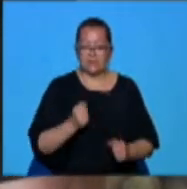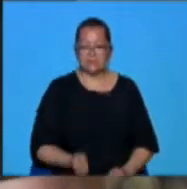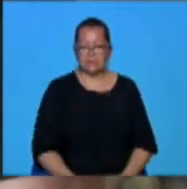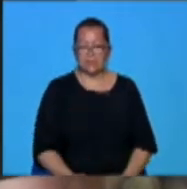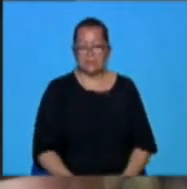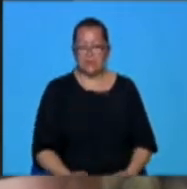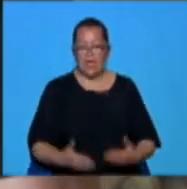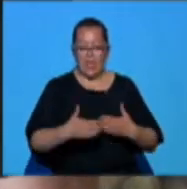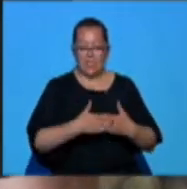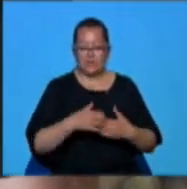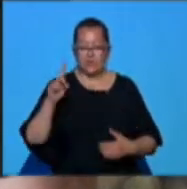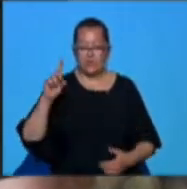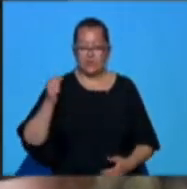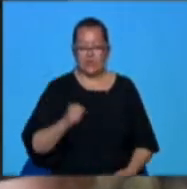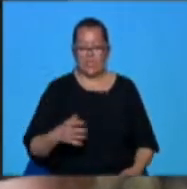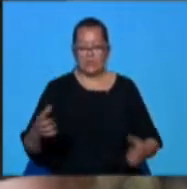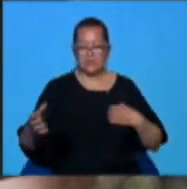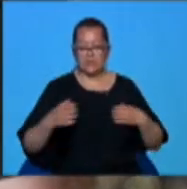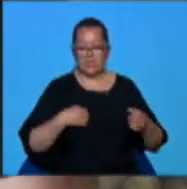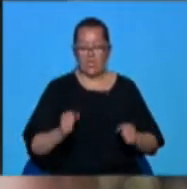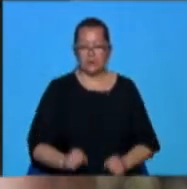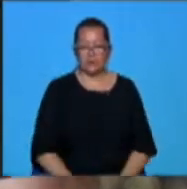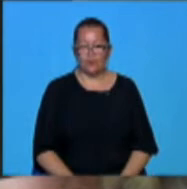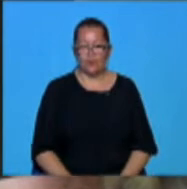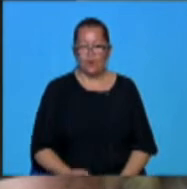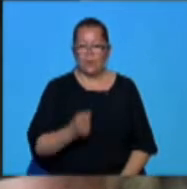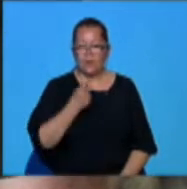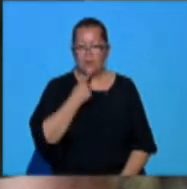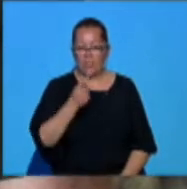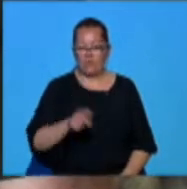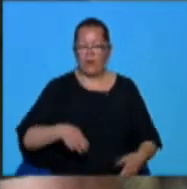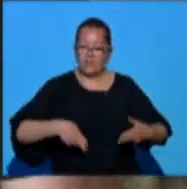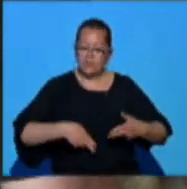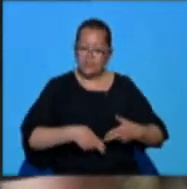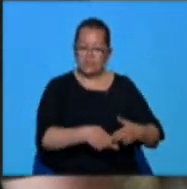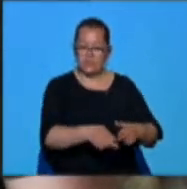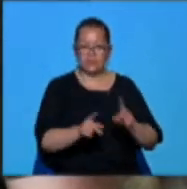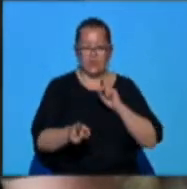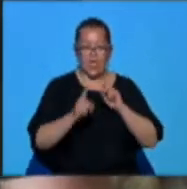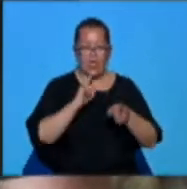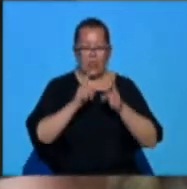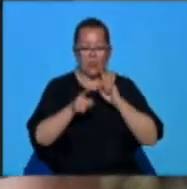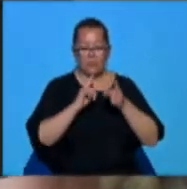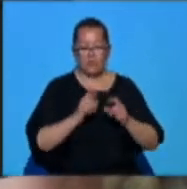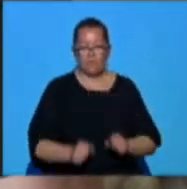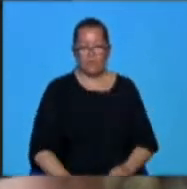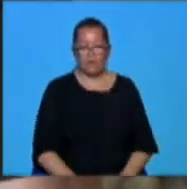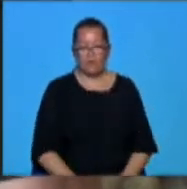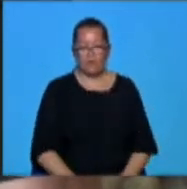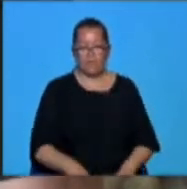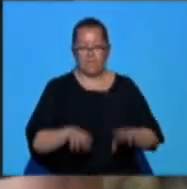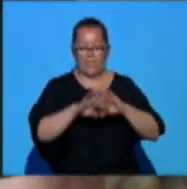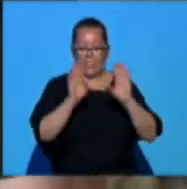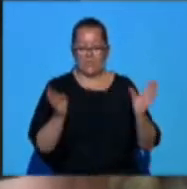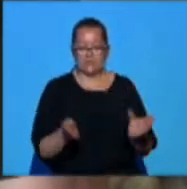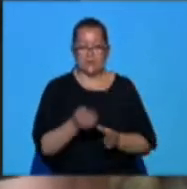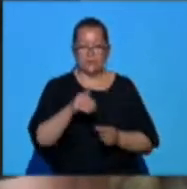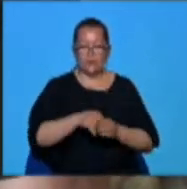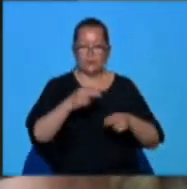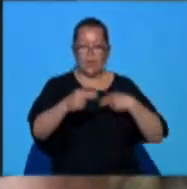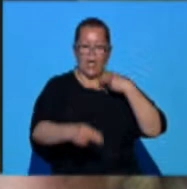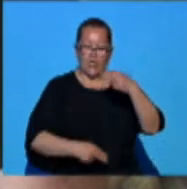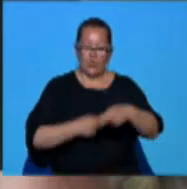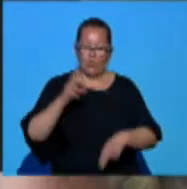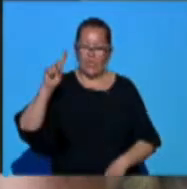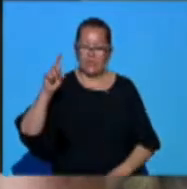în orașul nostru și că ne susțin de atâta vreme și că vorbesc peste tot pe unde merg și de